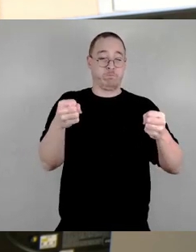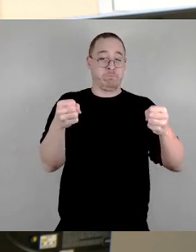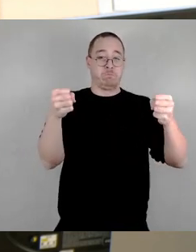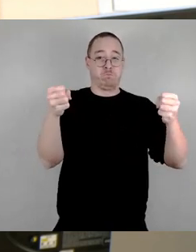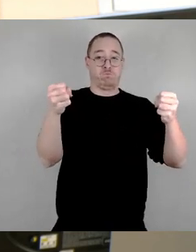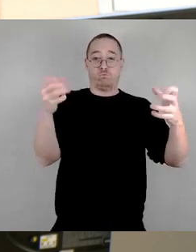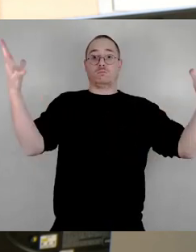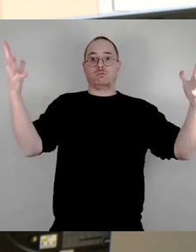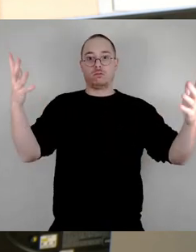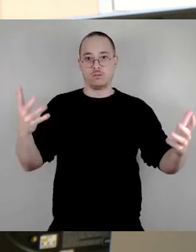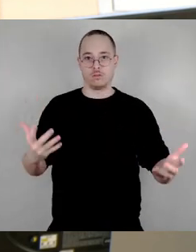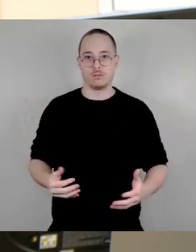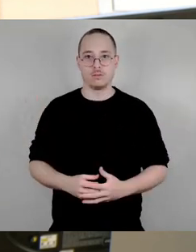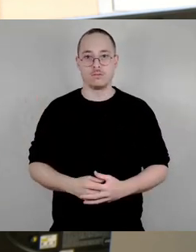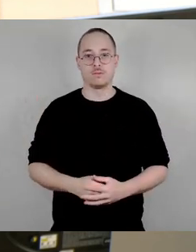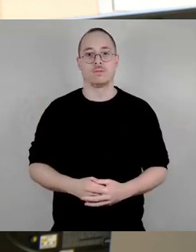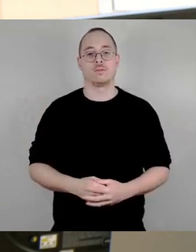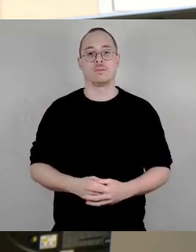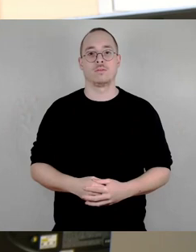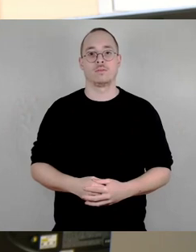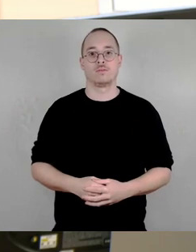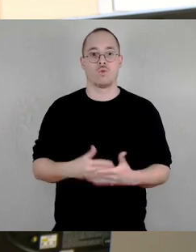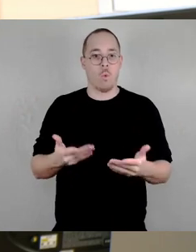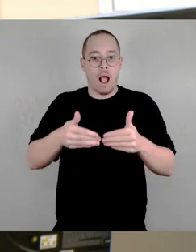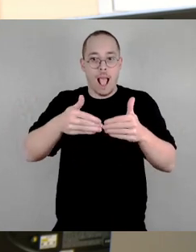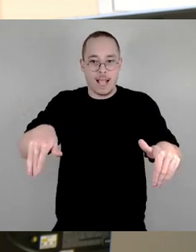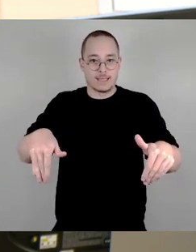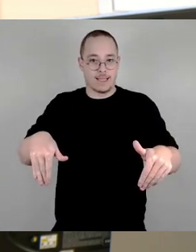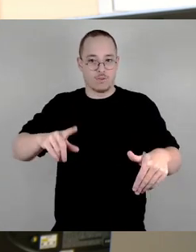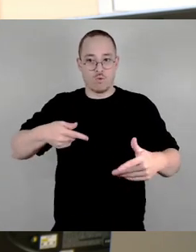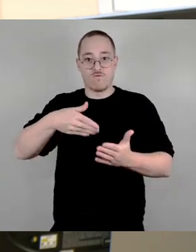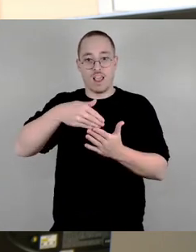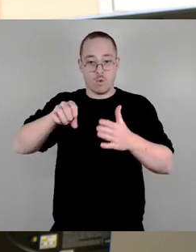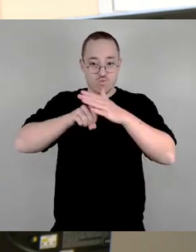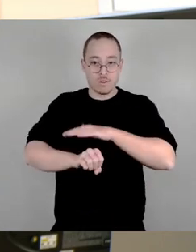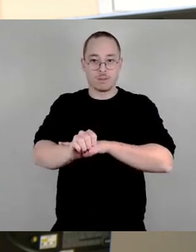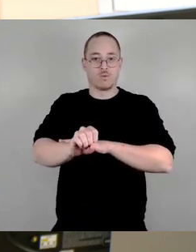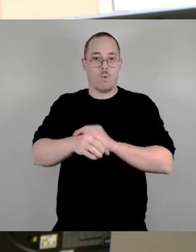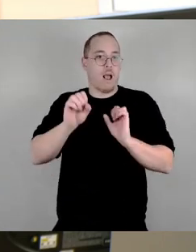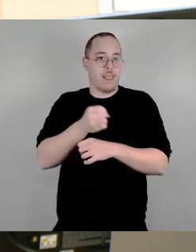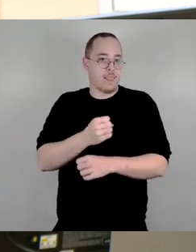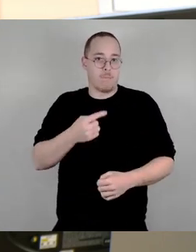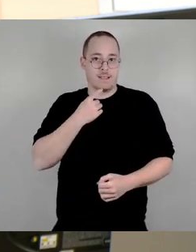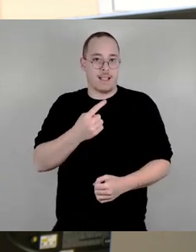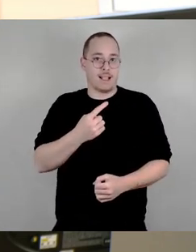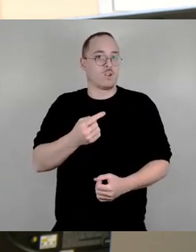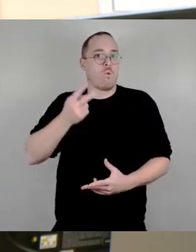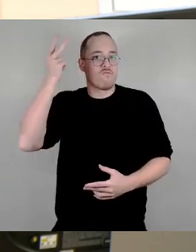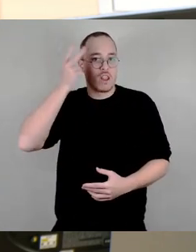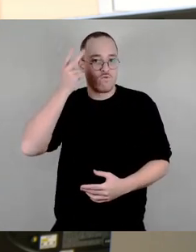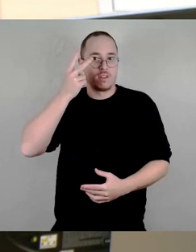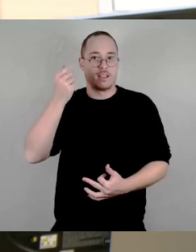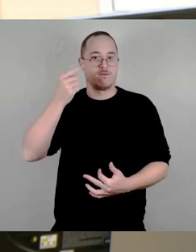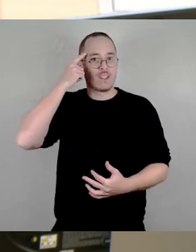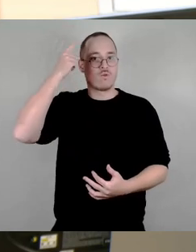vernünftig ist, es unterzubringen, wo die Kosten explodieren, und da ist für uns als Fraktion der